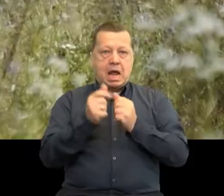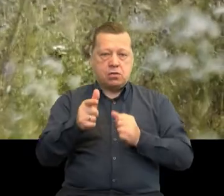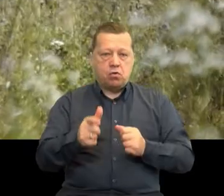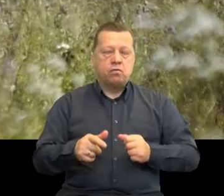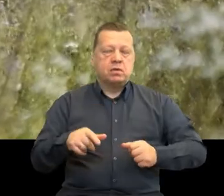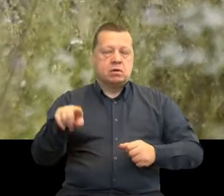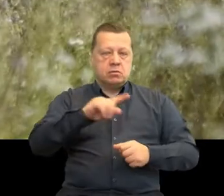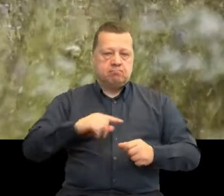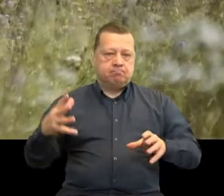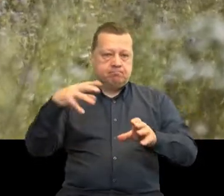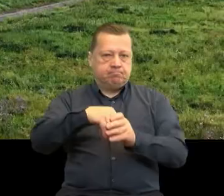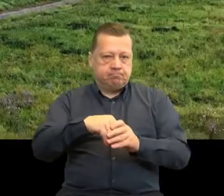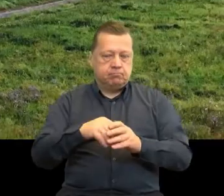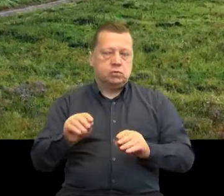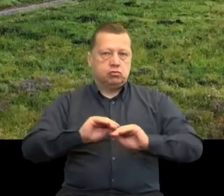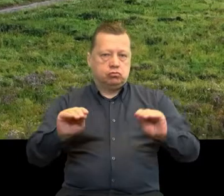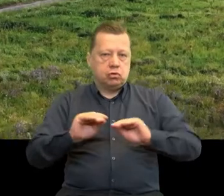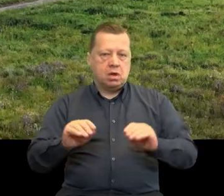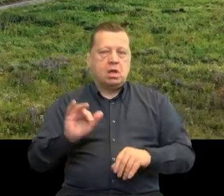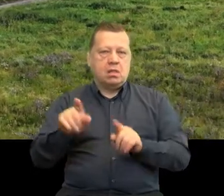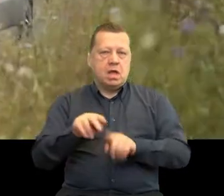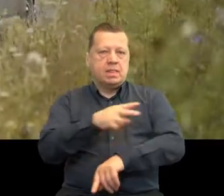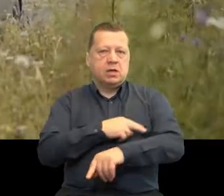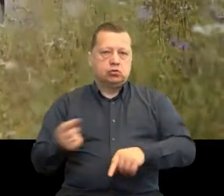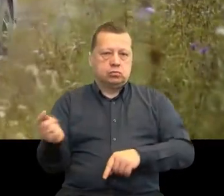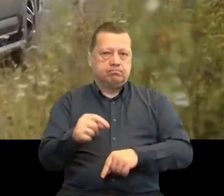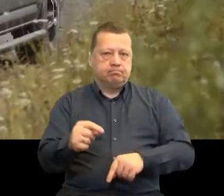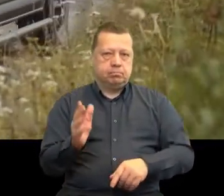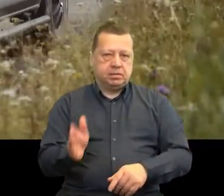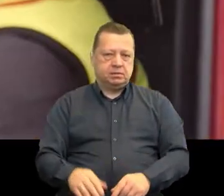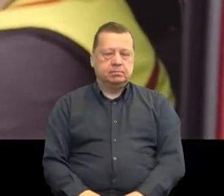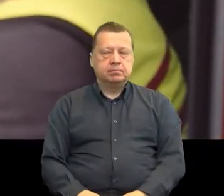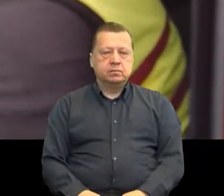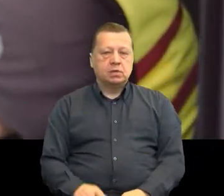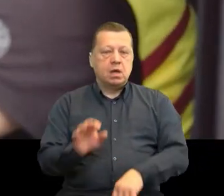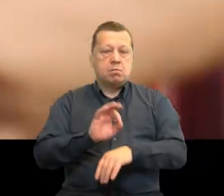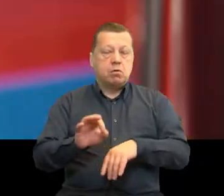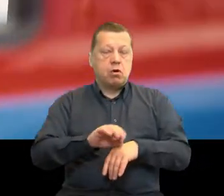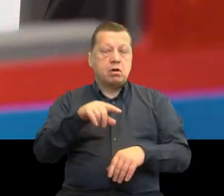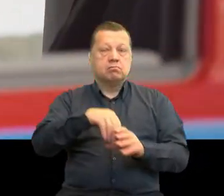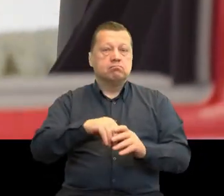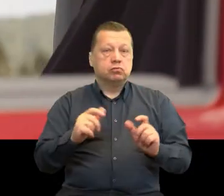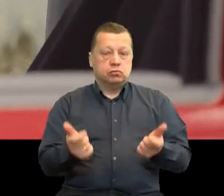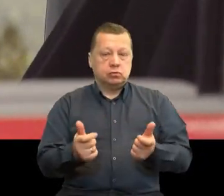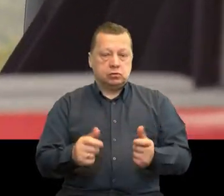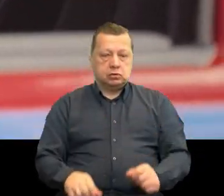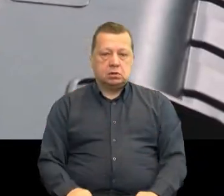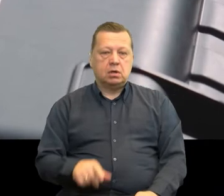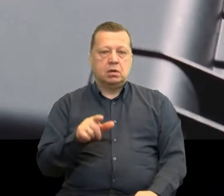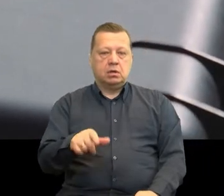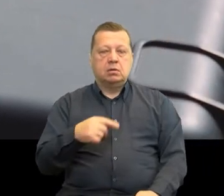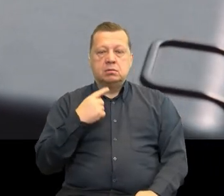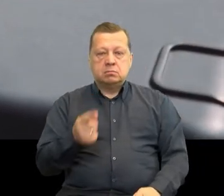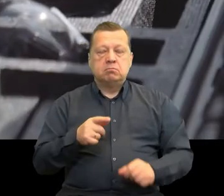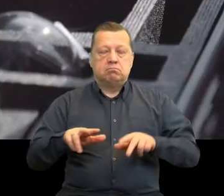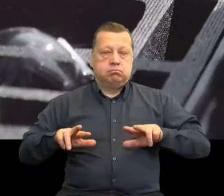Sławsku, który będzie służył jako dyżurka. W ramach projektu zakupiliśmy również bezzałogowe statki powietrzne, które